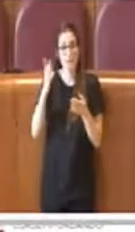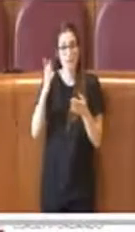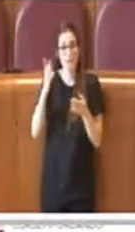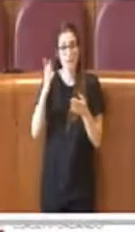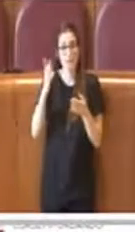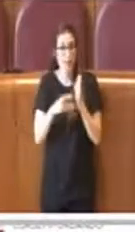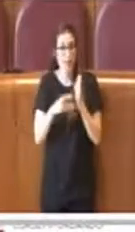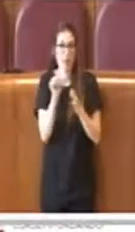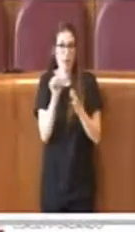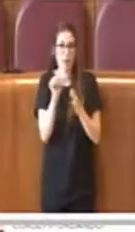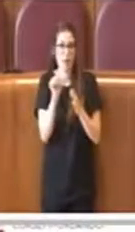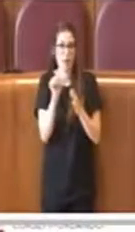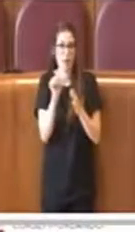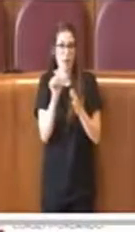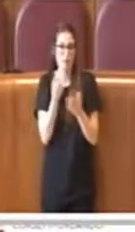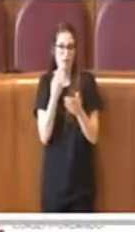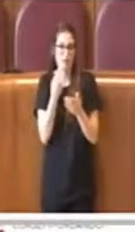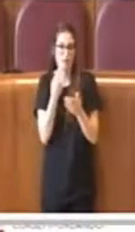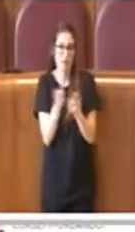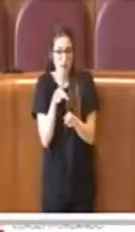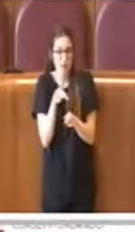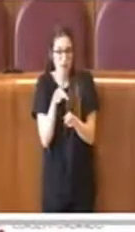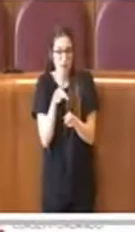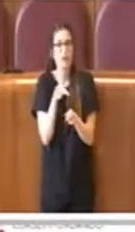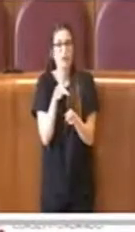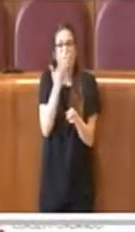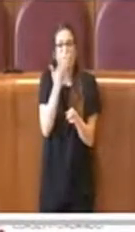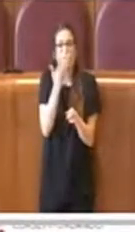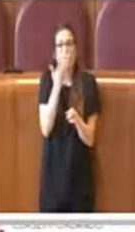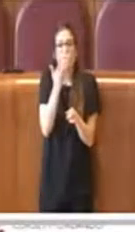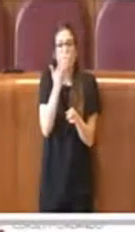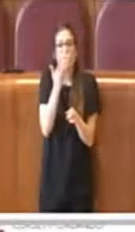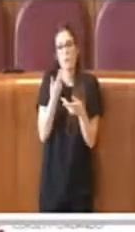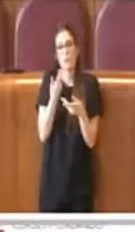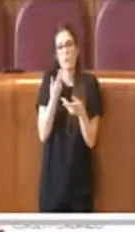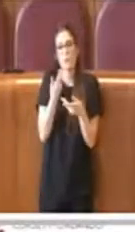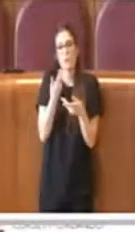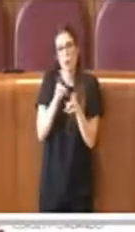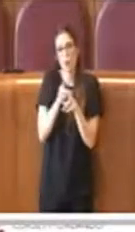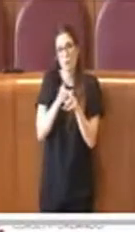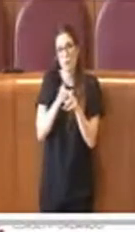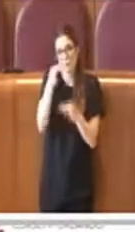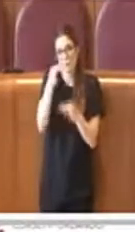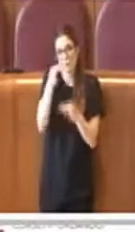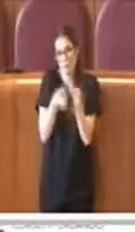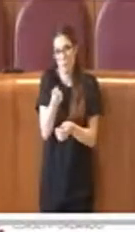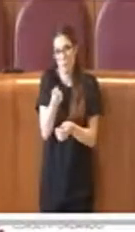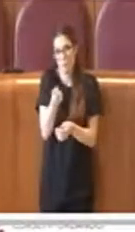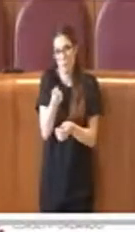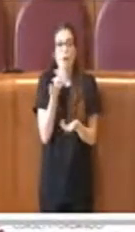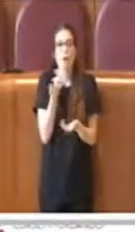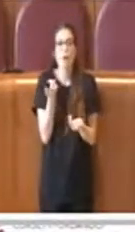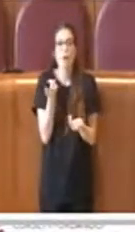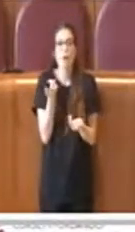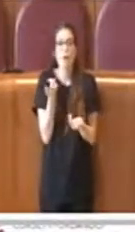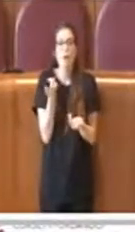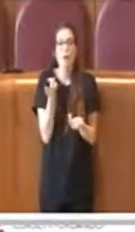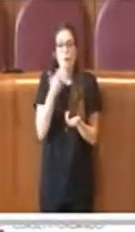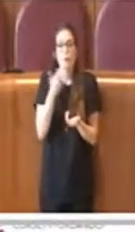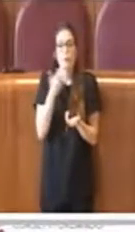accennata, ma ci tengo a presentarvela perché verrà poi elaborata con successivi